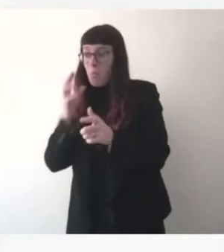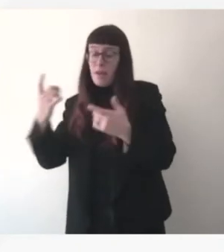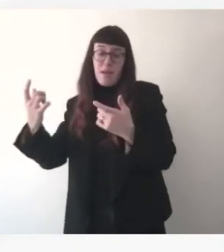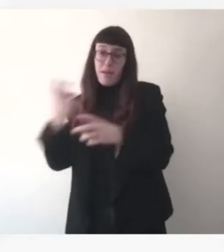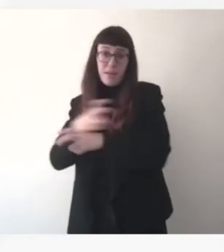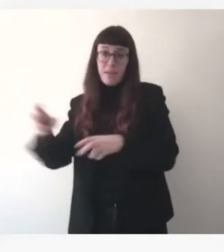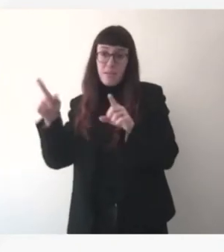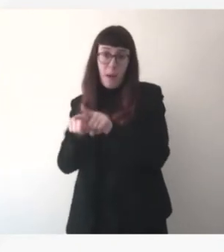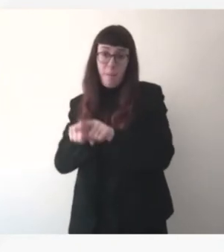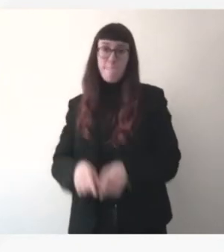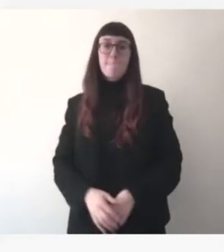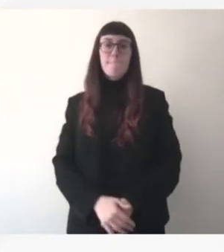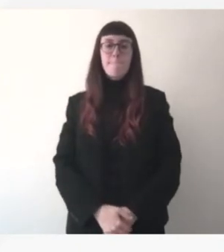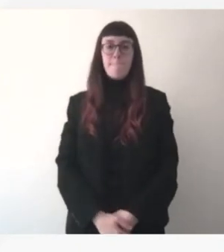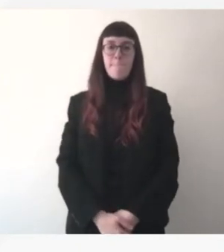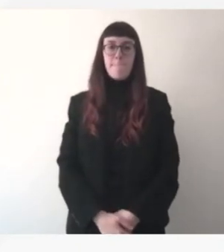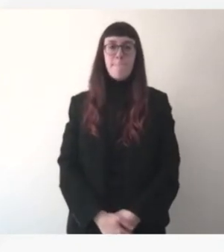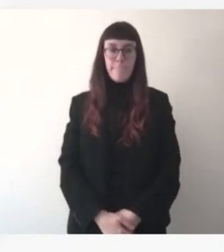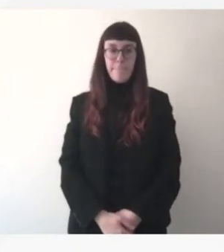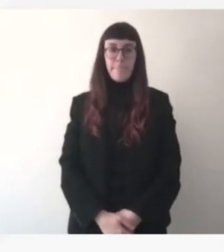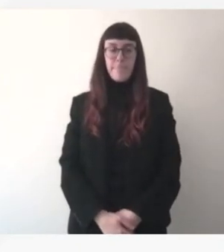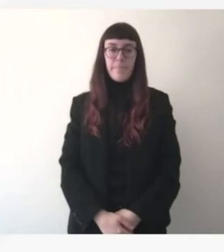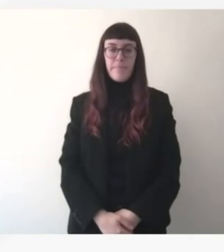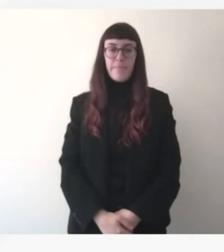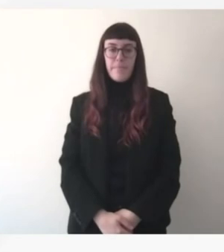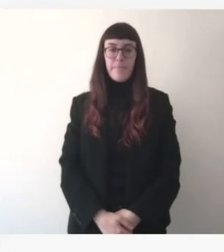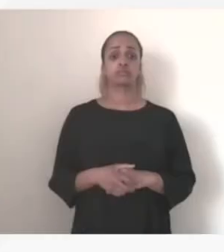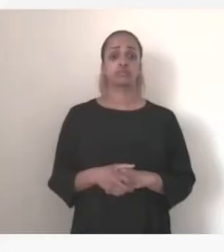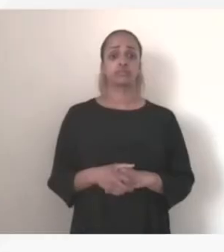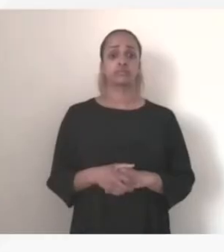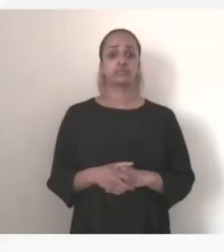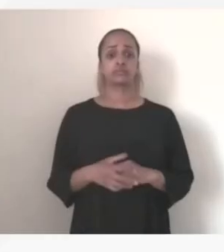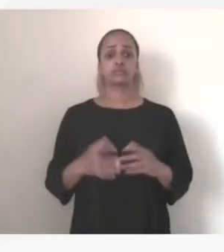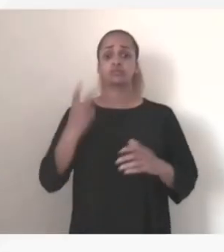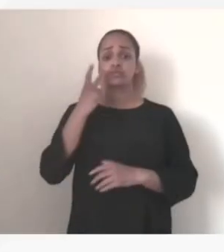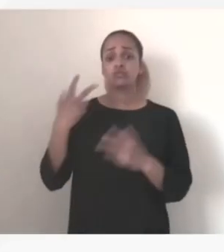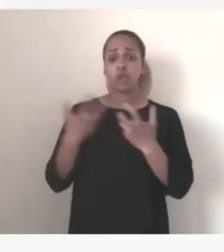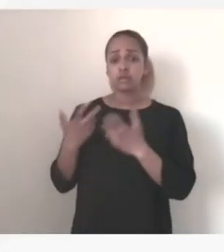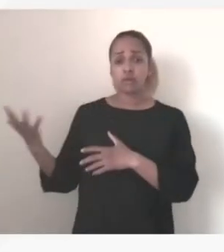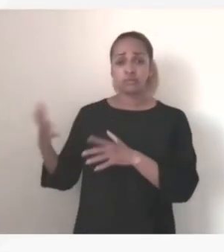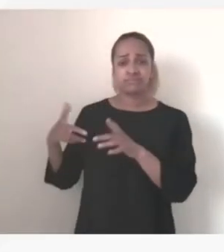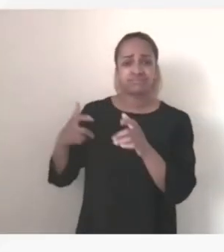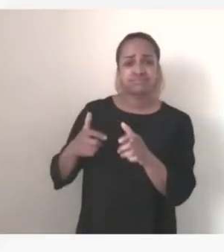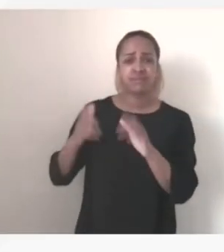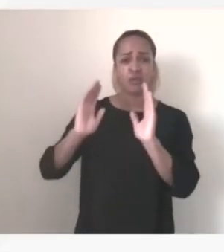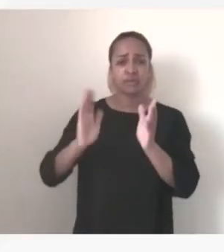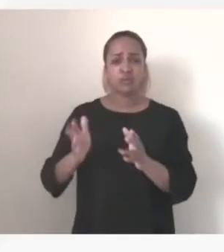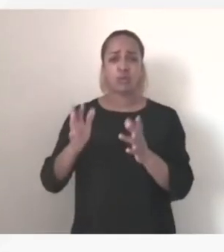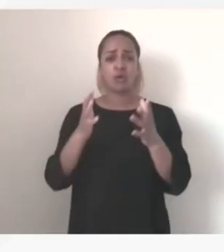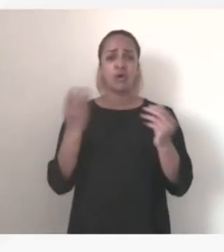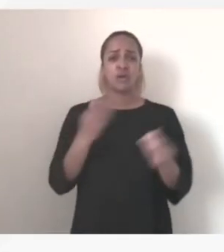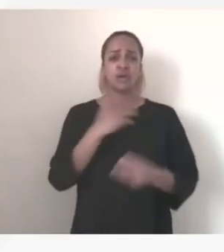l'année dernière et puis depuis le début de l'année avec les attaques d'hôpitaux, les attaques de collectivité territoriale, les PME qui parfois font faillite après une